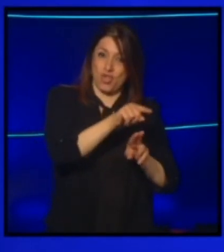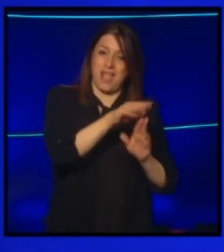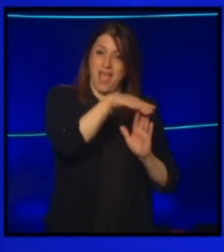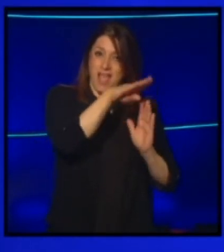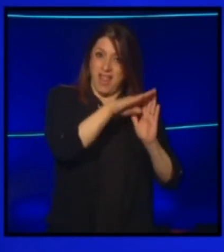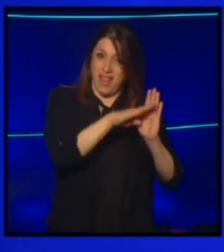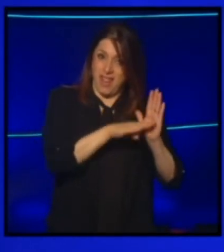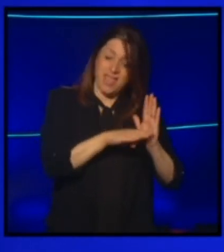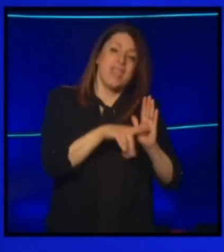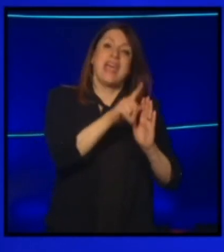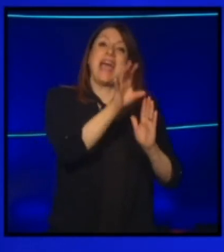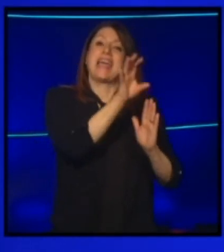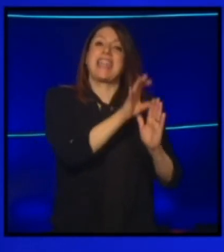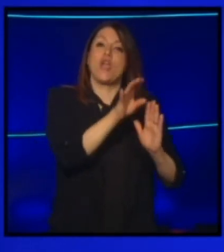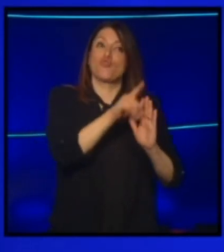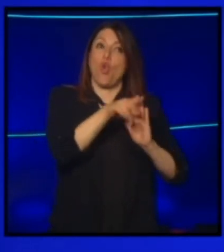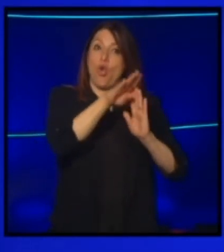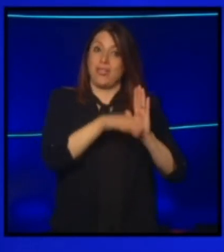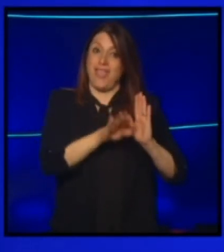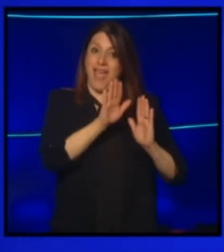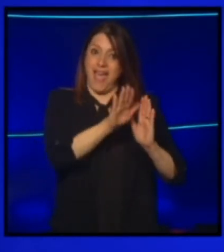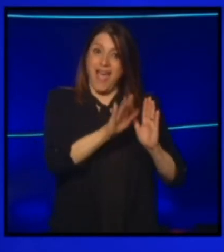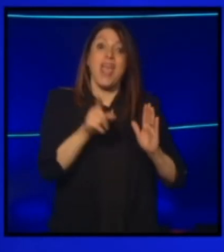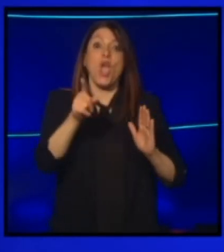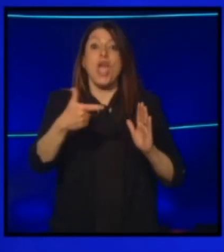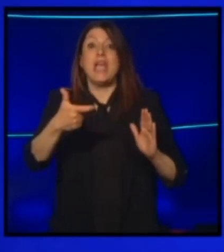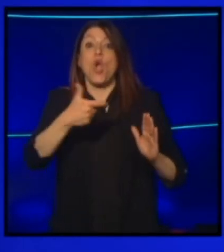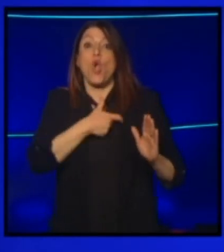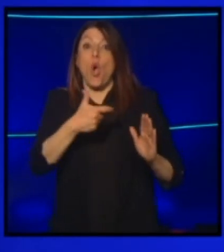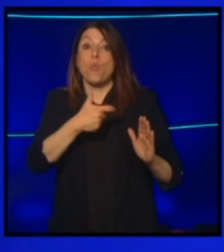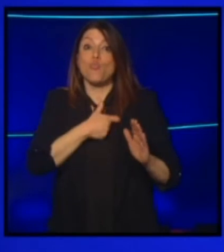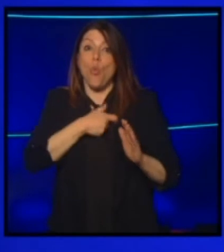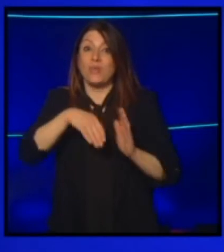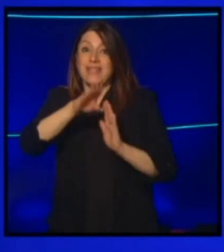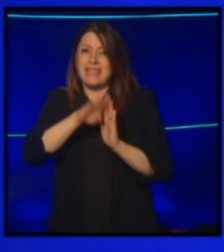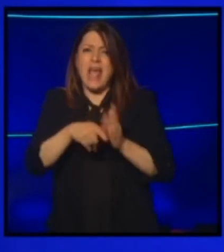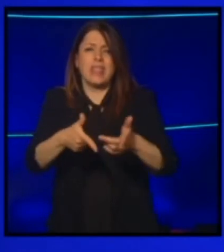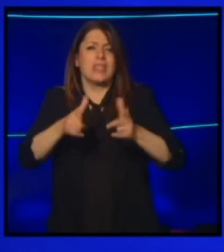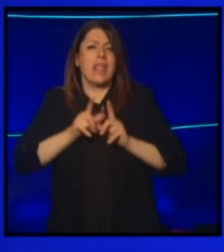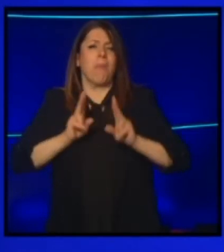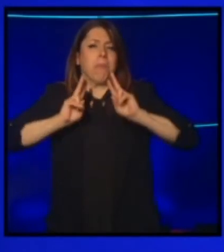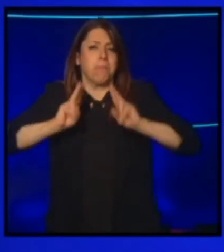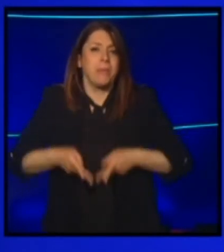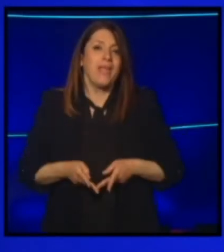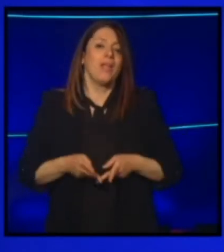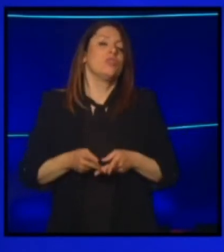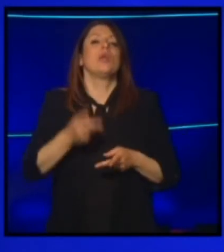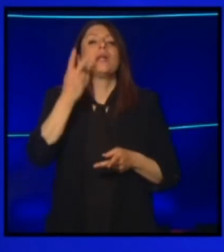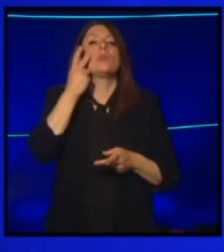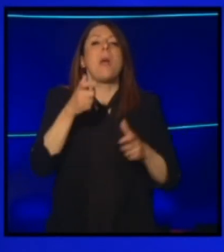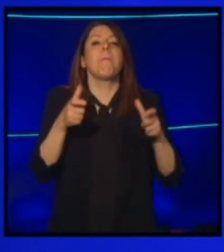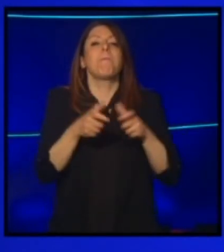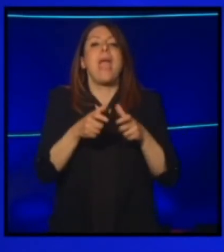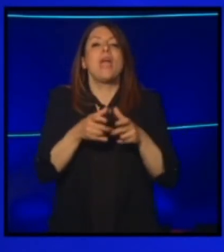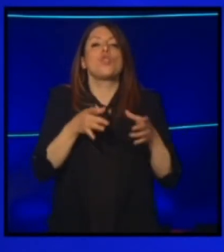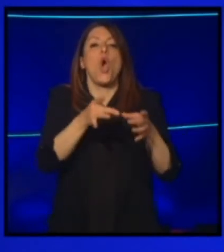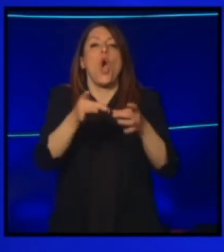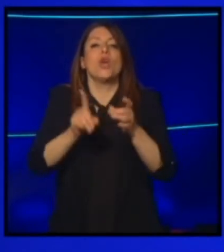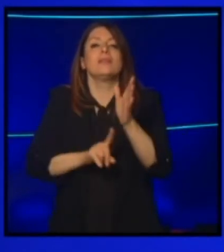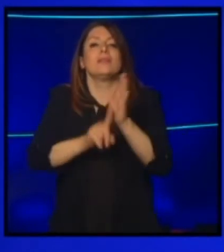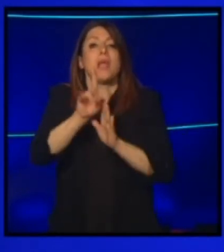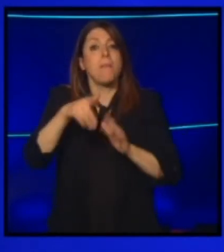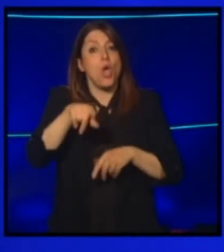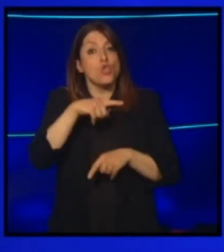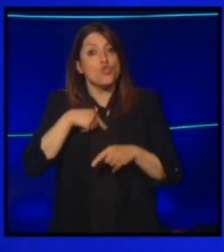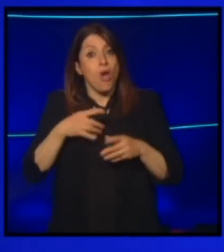ordinanze regionali, con ordinanze comunali che vanno in base ai contagi del paese. Noi non siamo